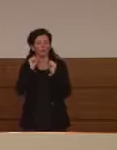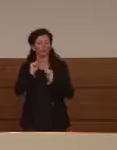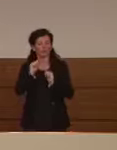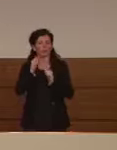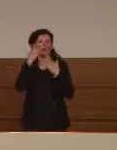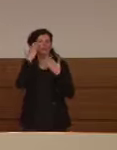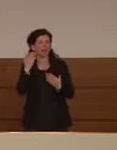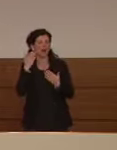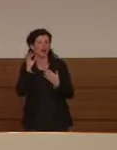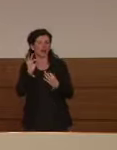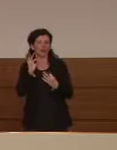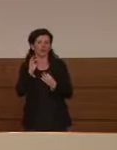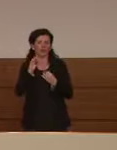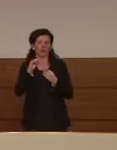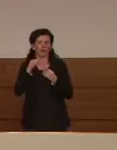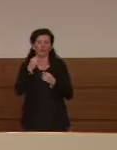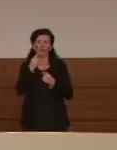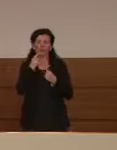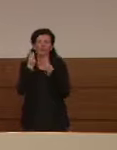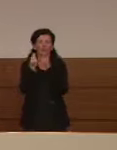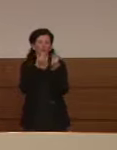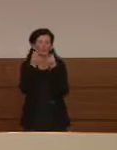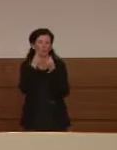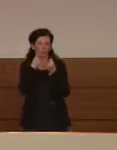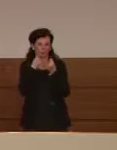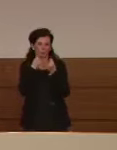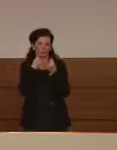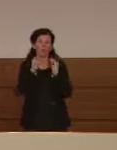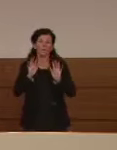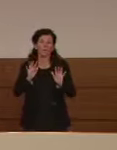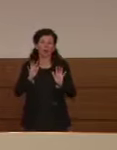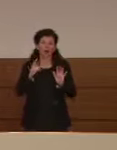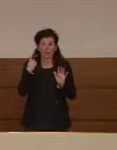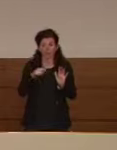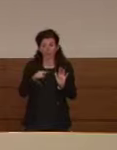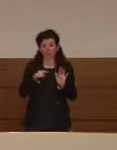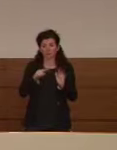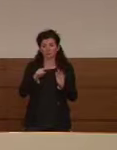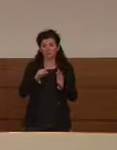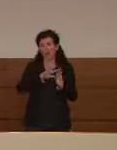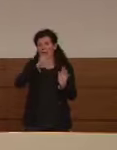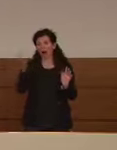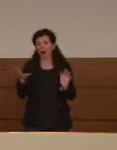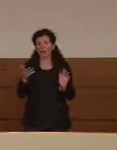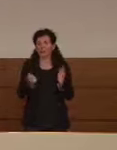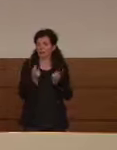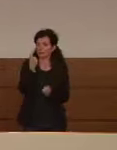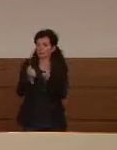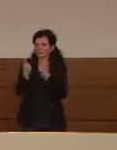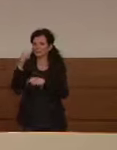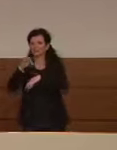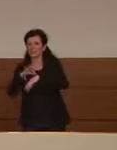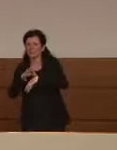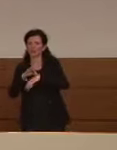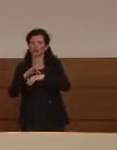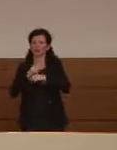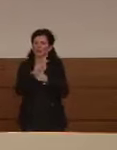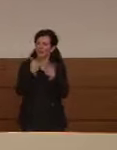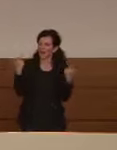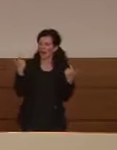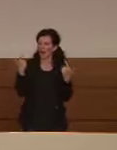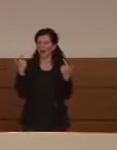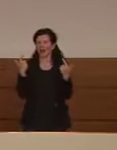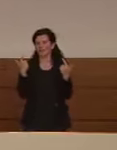'epitelio probabilmente degli organi del gusto ecco al di là di questo chiaramente nei casi più gravi